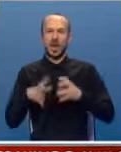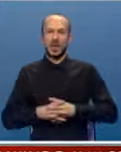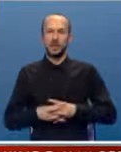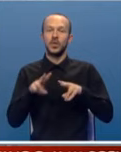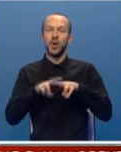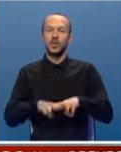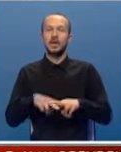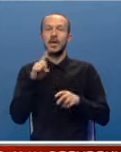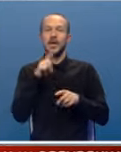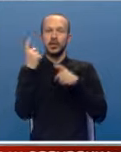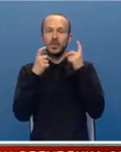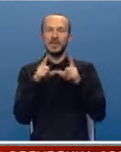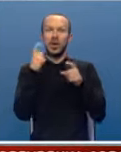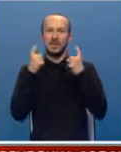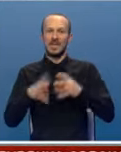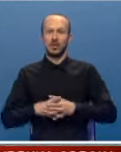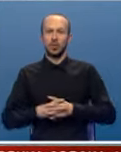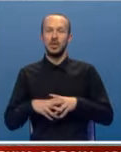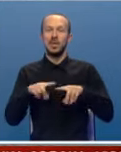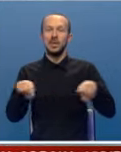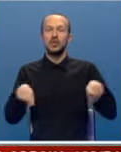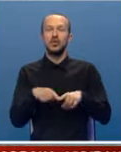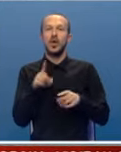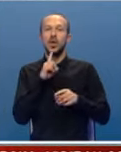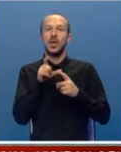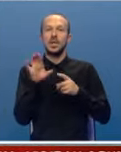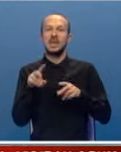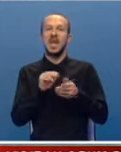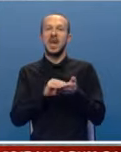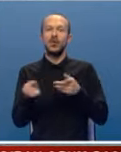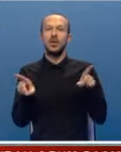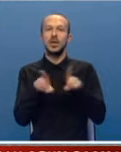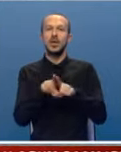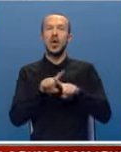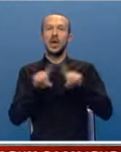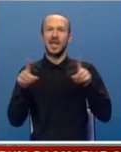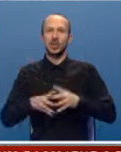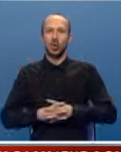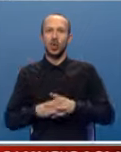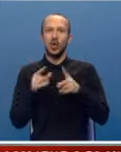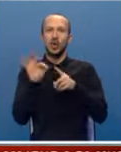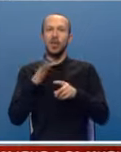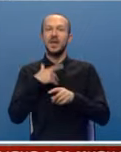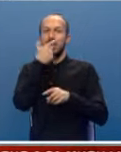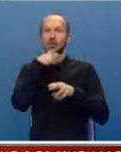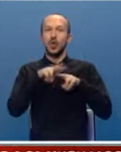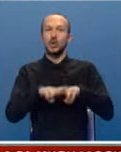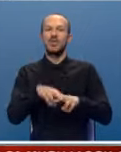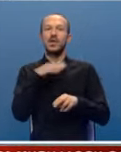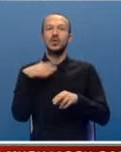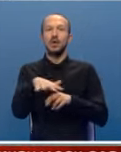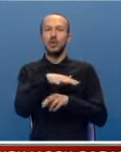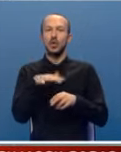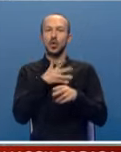Ostala je jedna ne domovica u smislu zemljišta koji se navodi kao razno, po meni lično tu ostavlja dosta